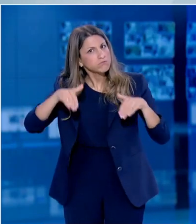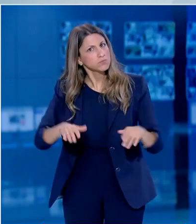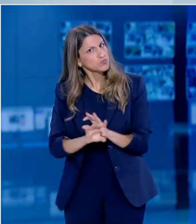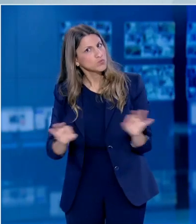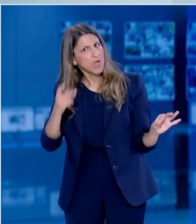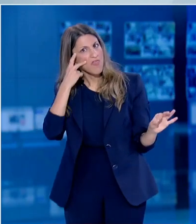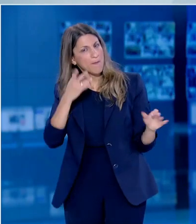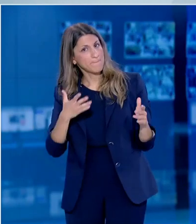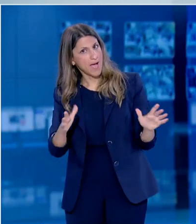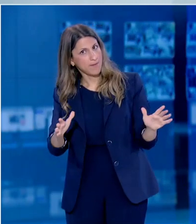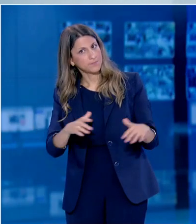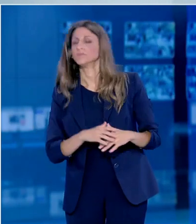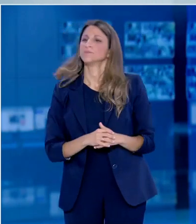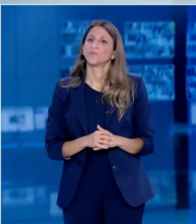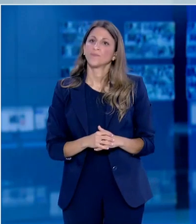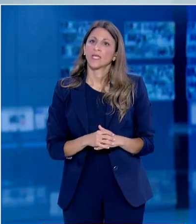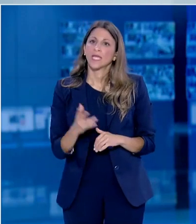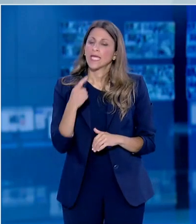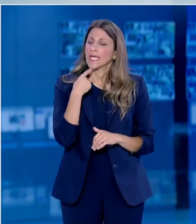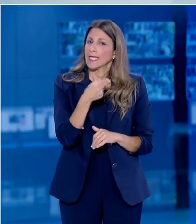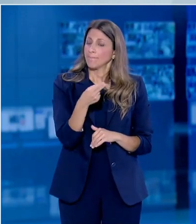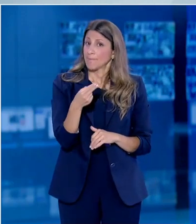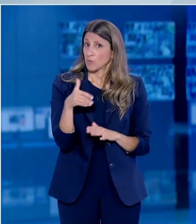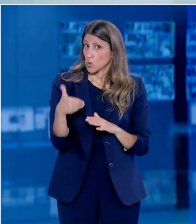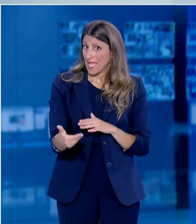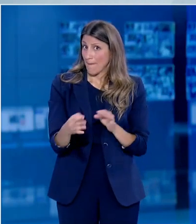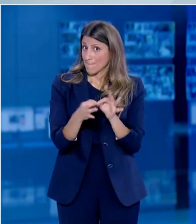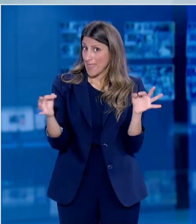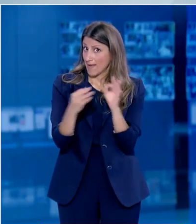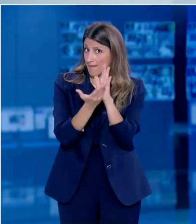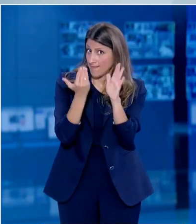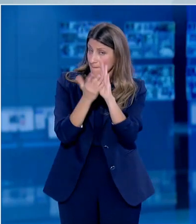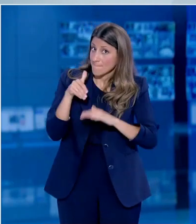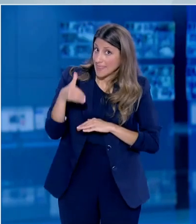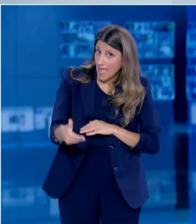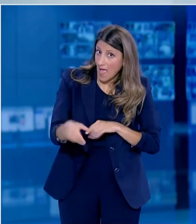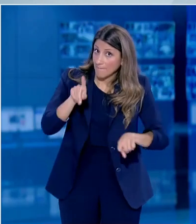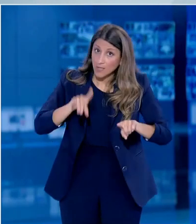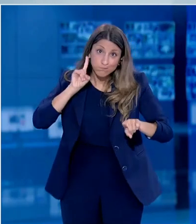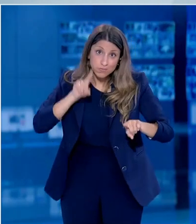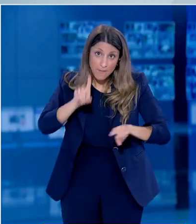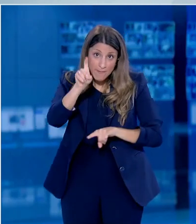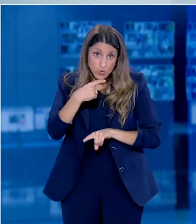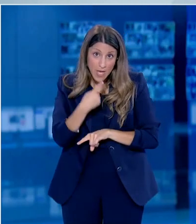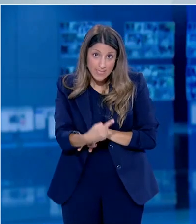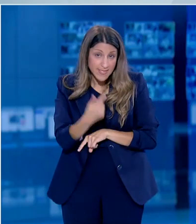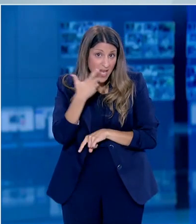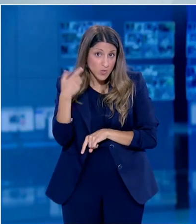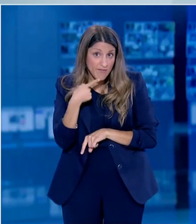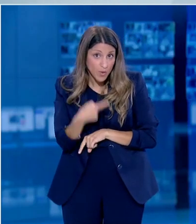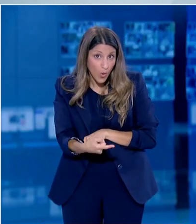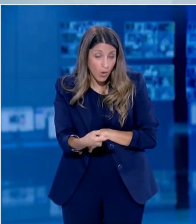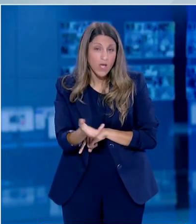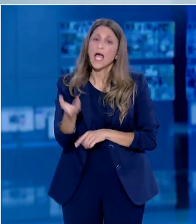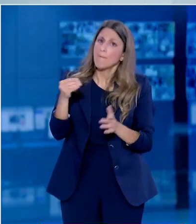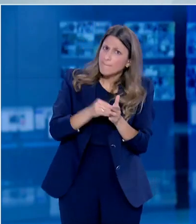απογορευτικού. Ίσως να αναφέρεται μετά των άρχιτων μέτρων μη συμμόρφωση σε κάποια δεδομένα που αφορούν μας γεύσκεντρως. Αλλά